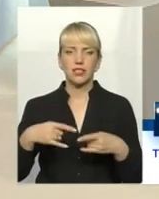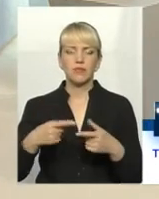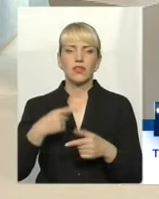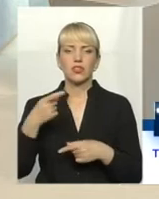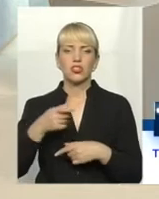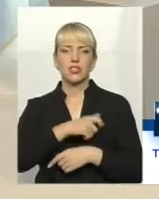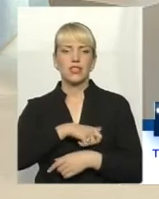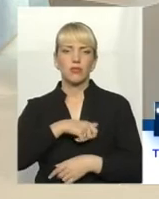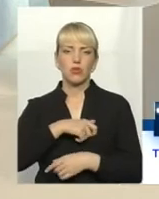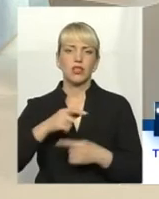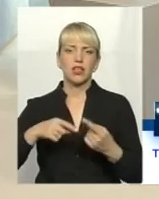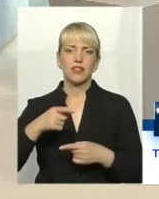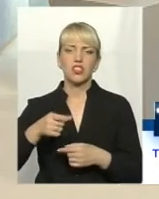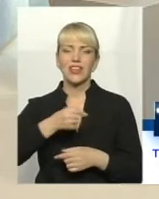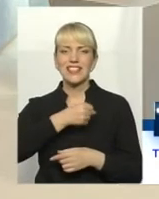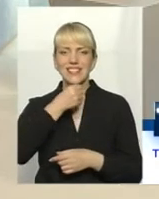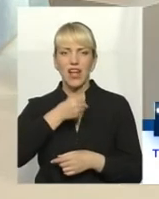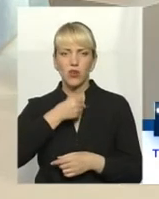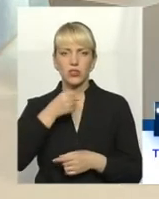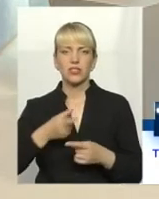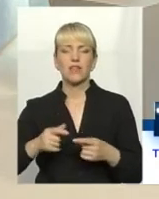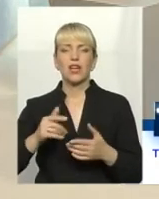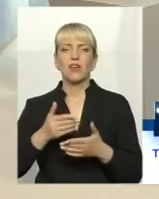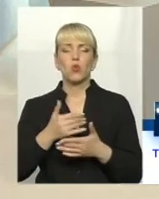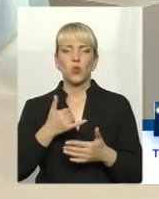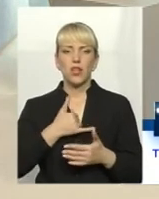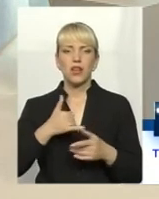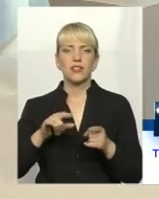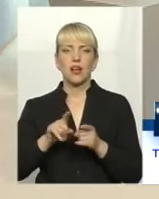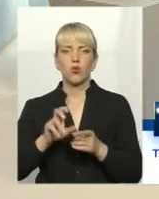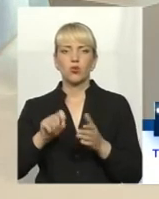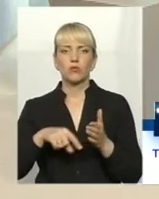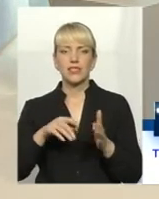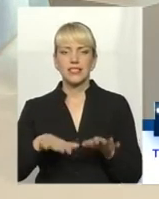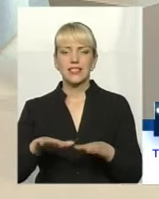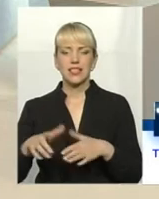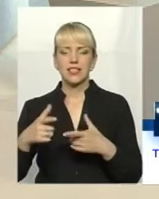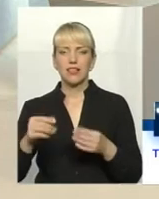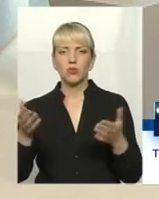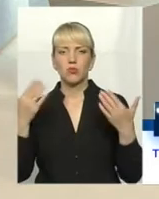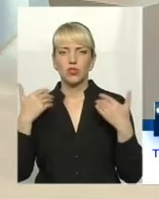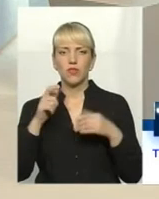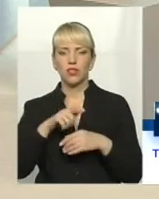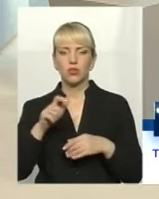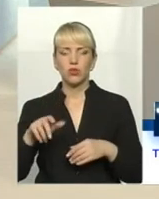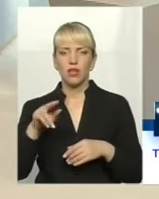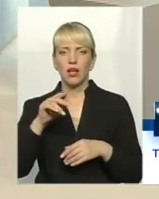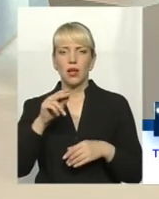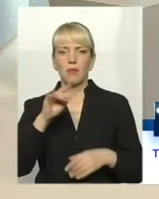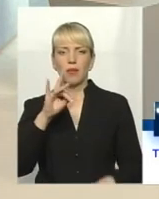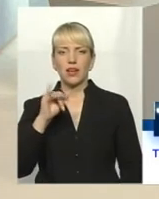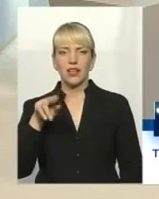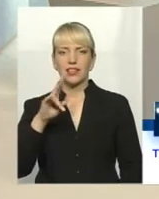через депутатів, через старостів. В нас також в місцях, де відпочивають люди на Придністровській зоні,